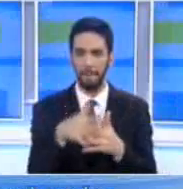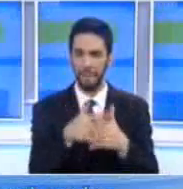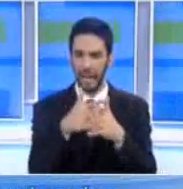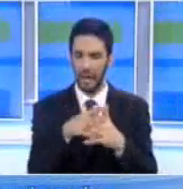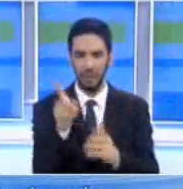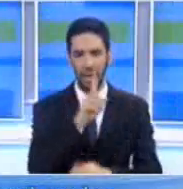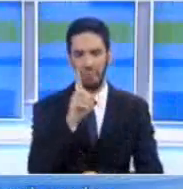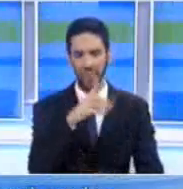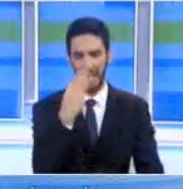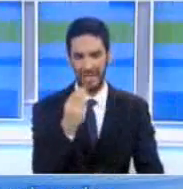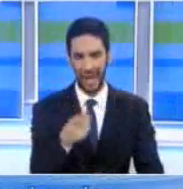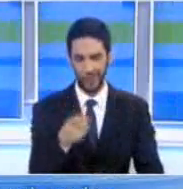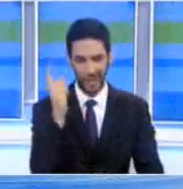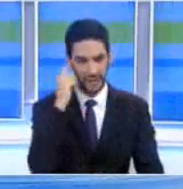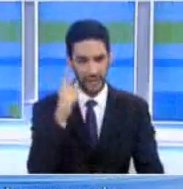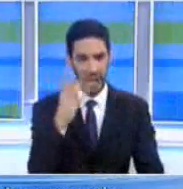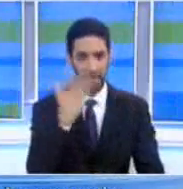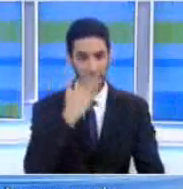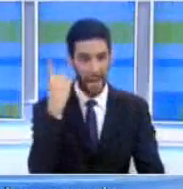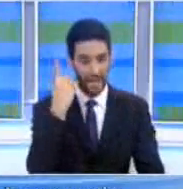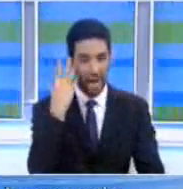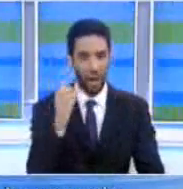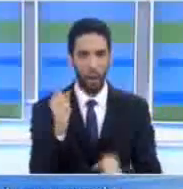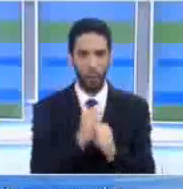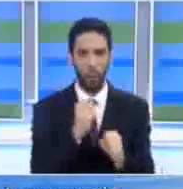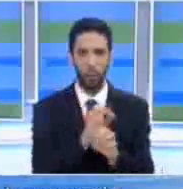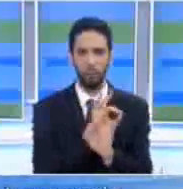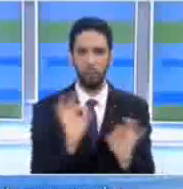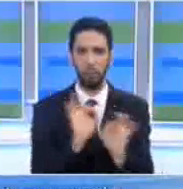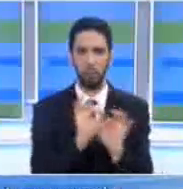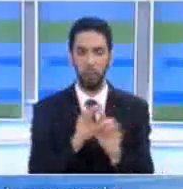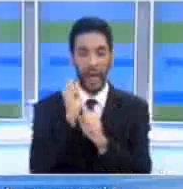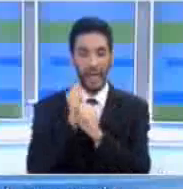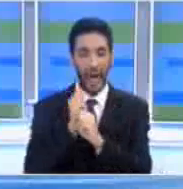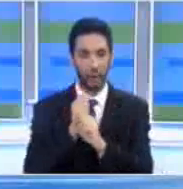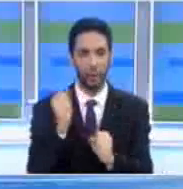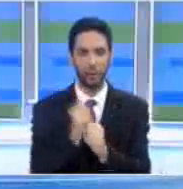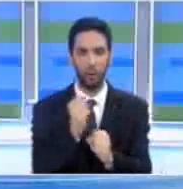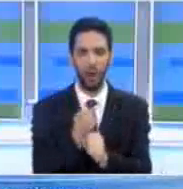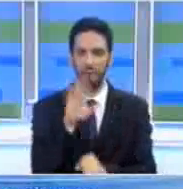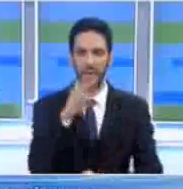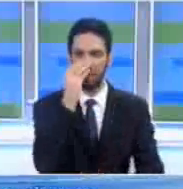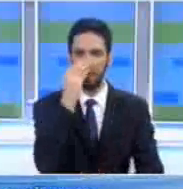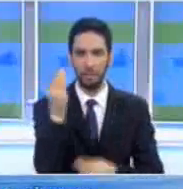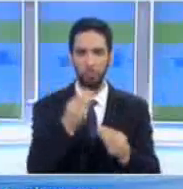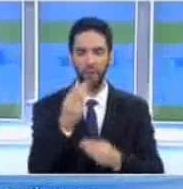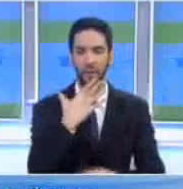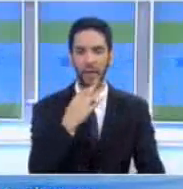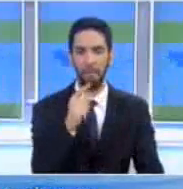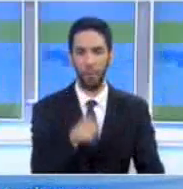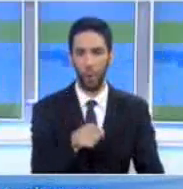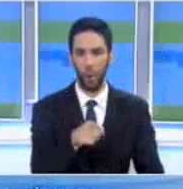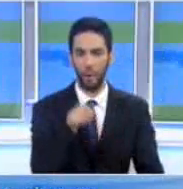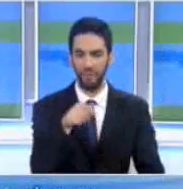παρά το ότι τα μηχανήματα δεν ήταν καινούρια βρίσκοντας σε πλήρη λειτουργία μέχρι το τέλος Σανουαρίου Ο κύριος Πραστίτης ανέφερε